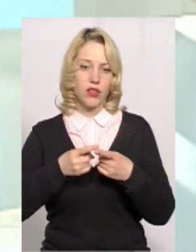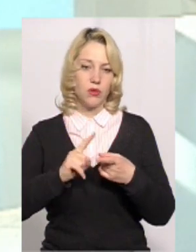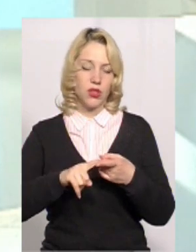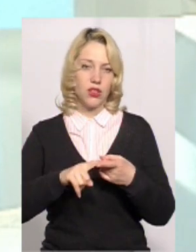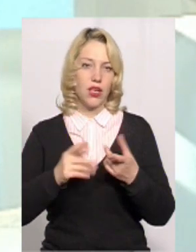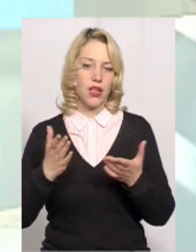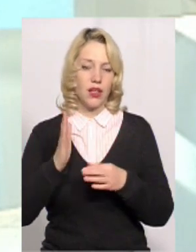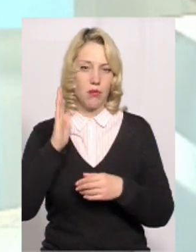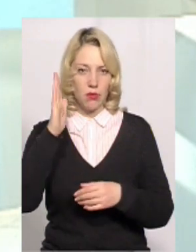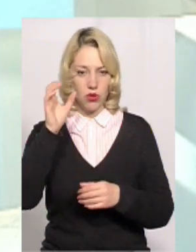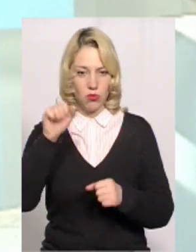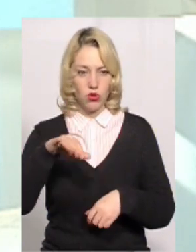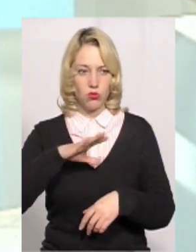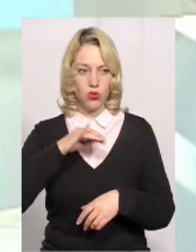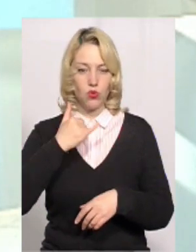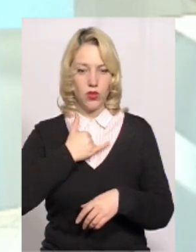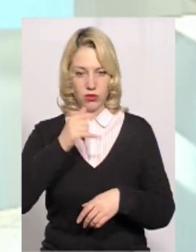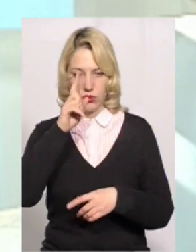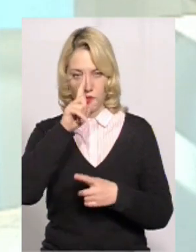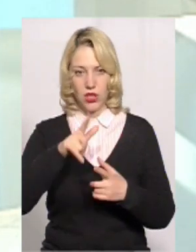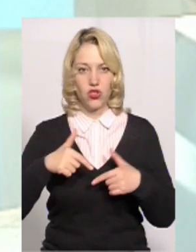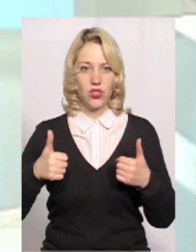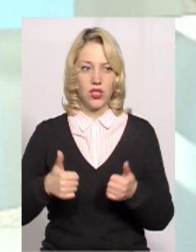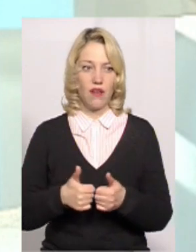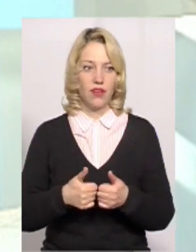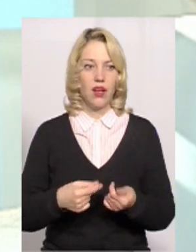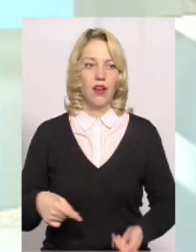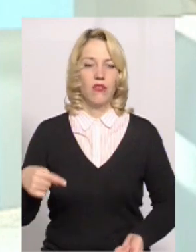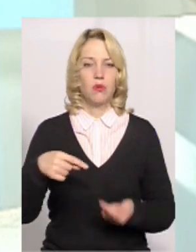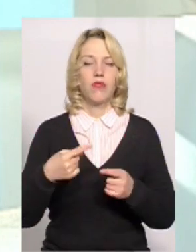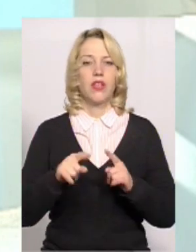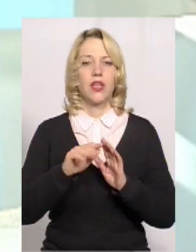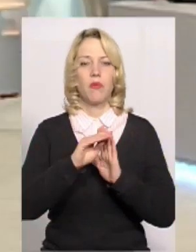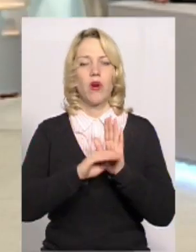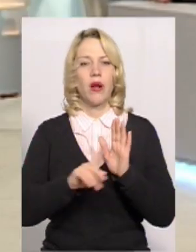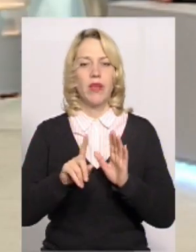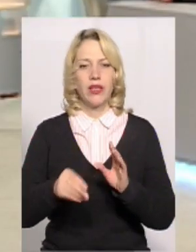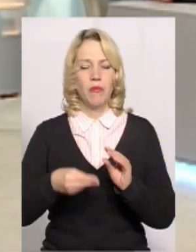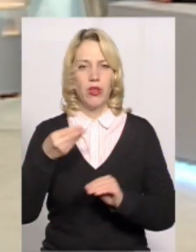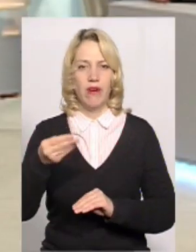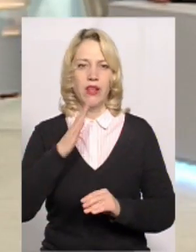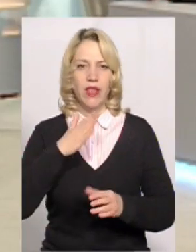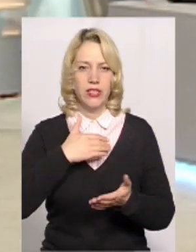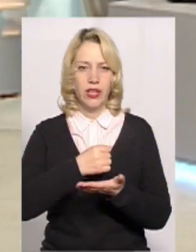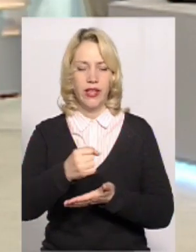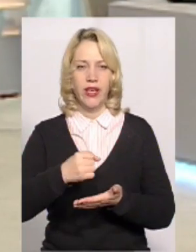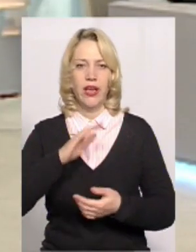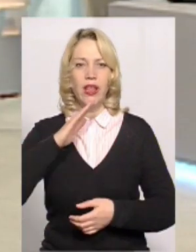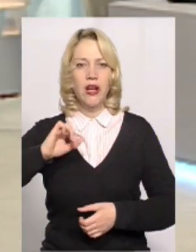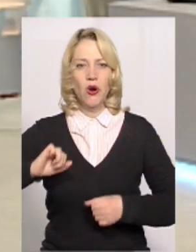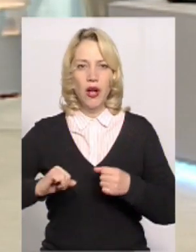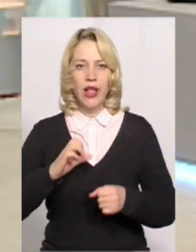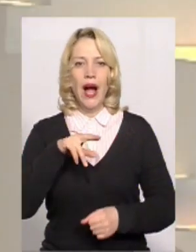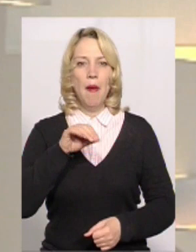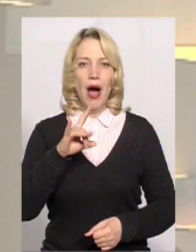значить, яке моє буття може бути в нашої держави, значить, відповідно до тих програм, які подавали наші претенденти. Зрозуміло. Наша колега